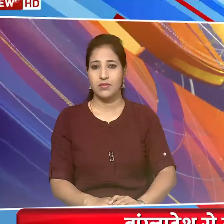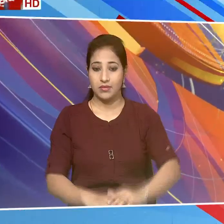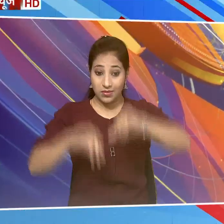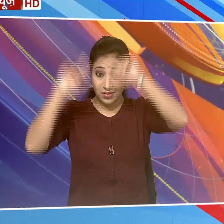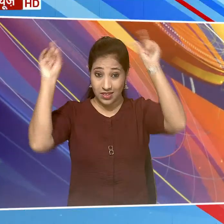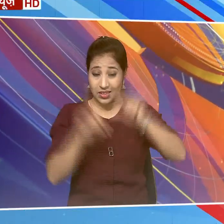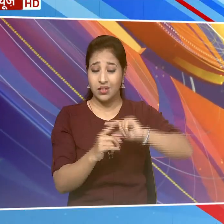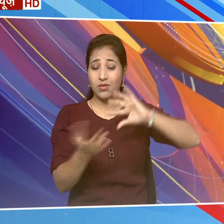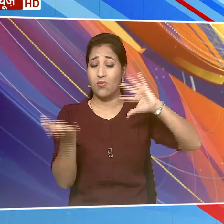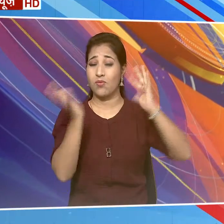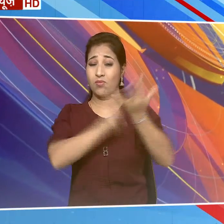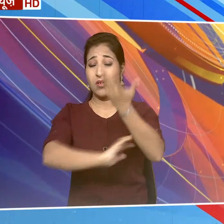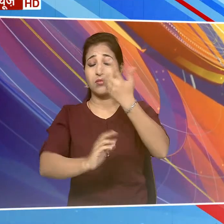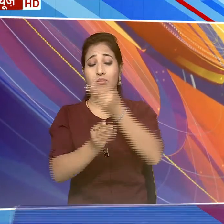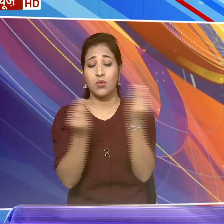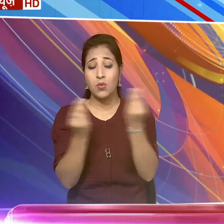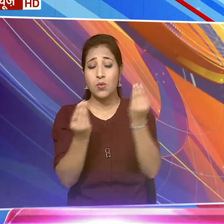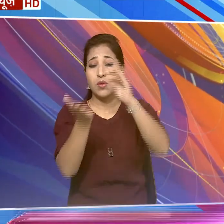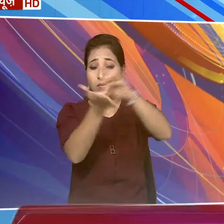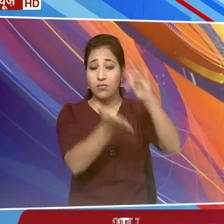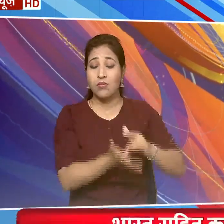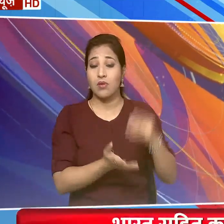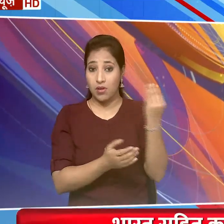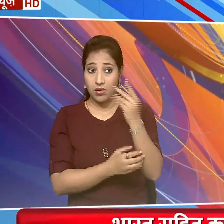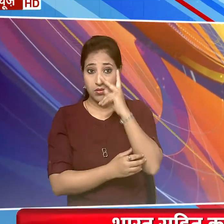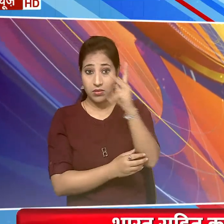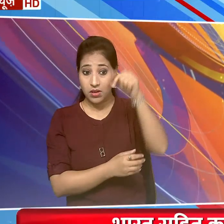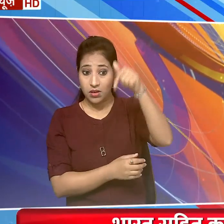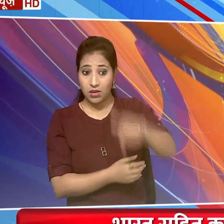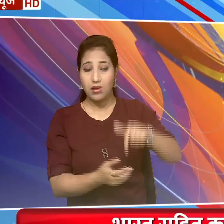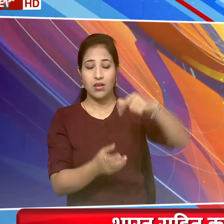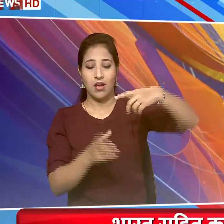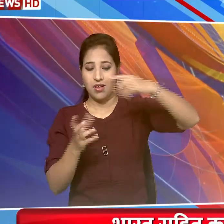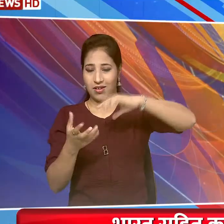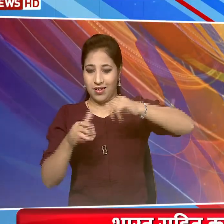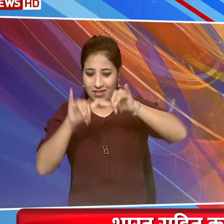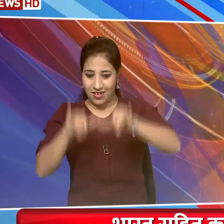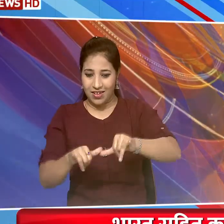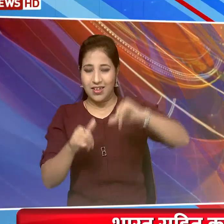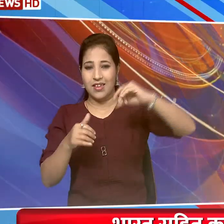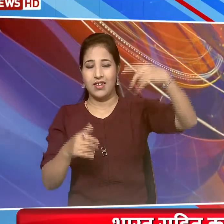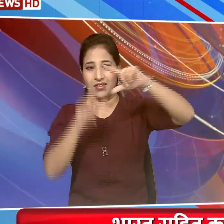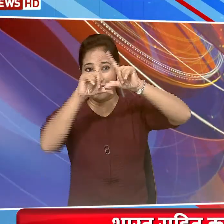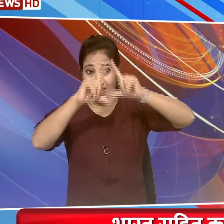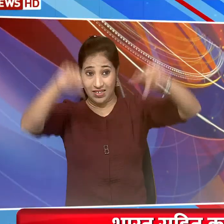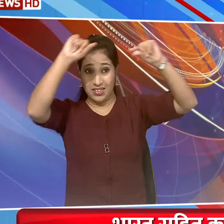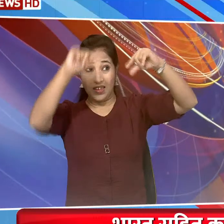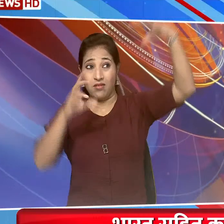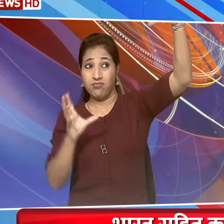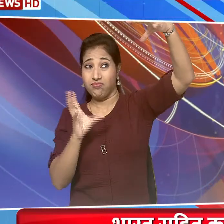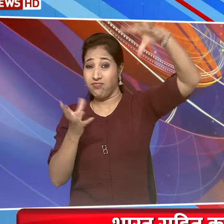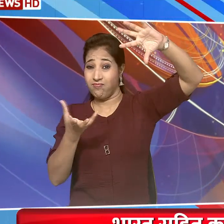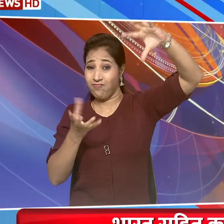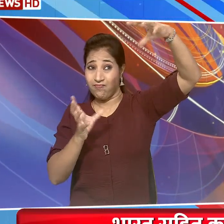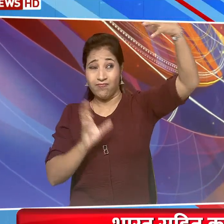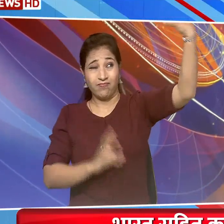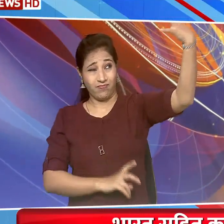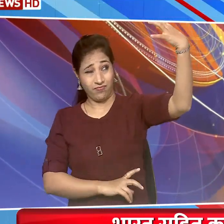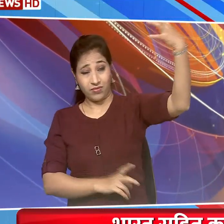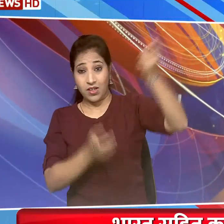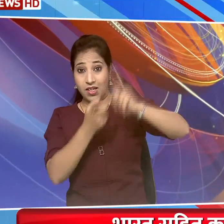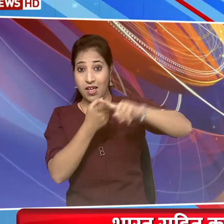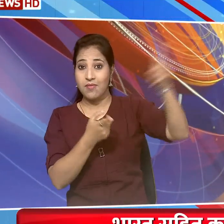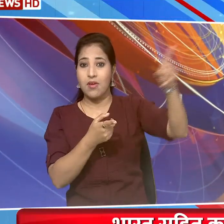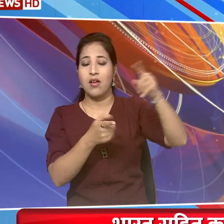भारत सहित दुनिया के कुछ हुस्सेव में दिखेगा आनशिक सूरी ग्रहन भारत में सूरी ग्रहन शाम चार बच कर